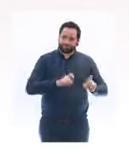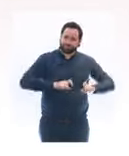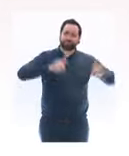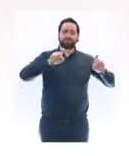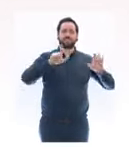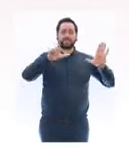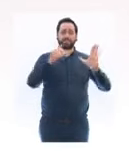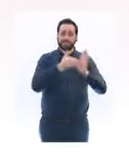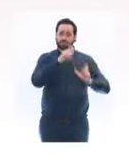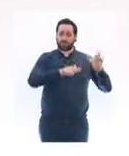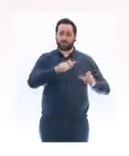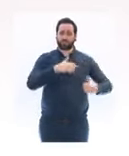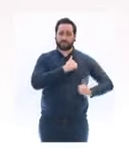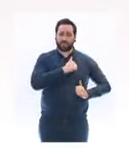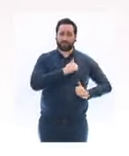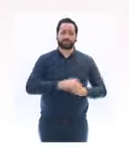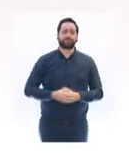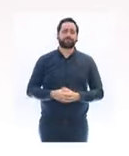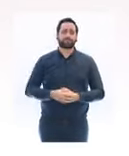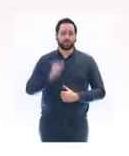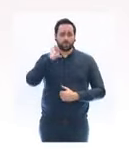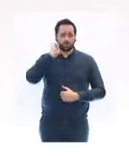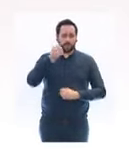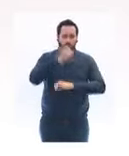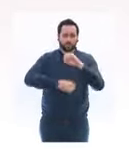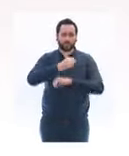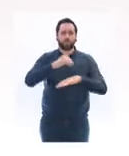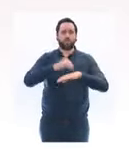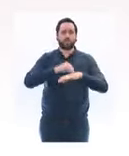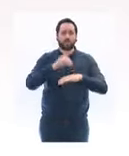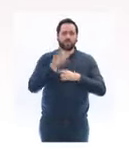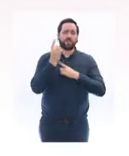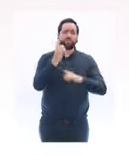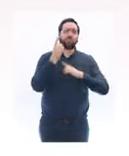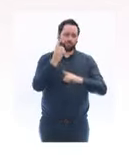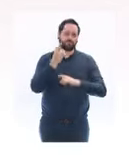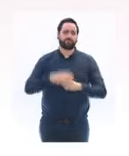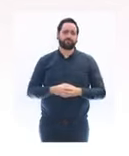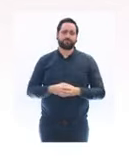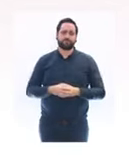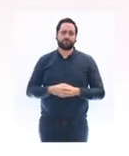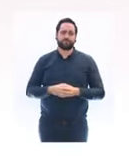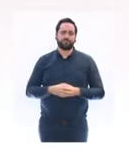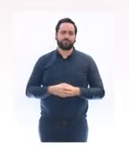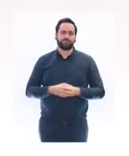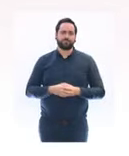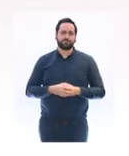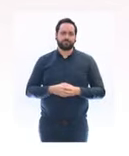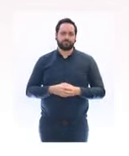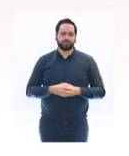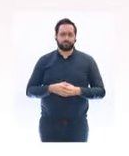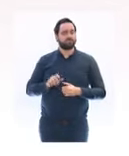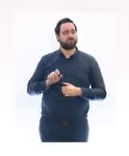Demain, un conseil de défense a été convoqué par le chef de l'État. Cette attaque